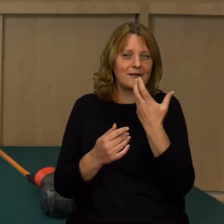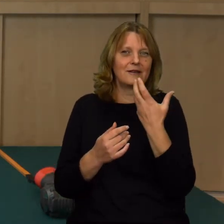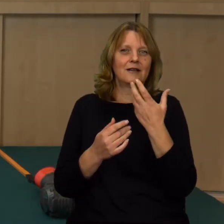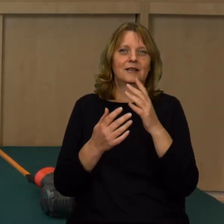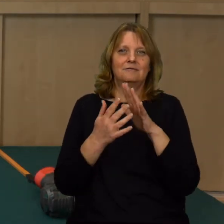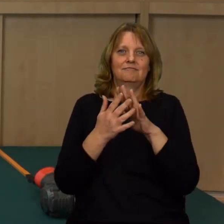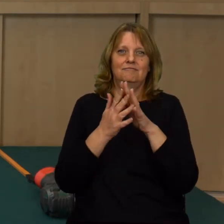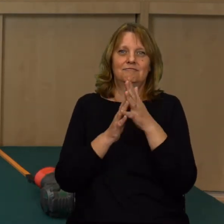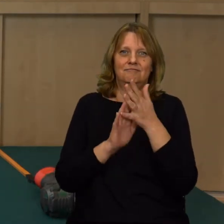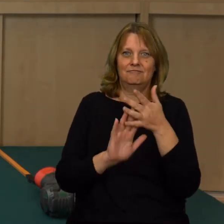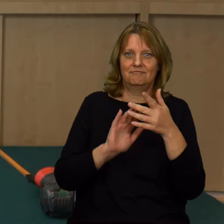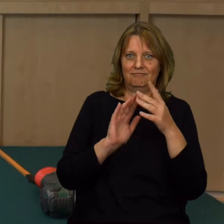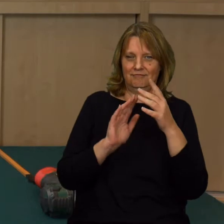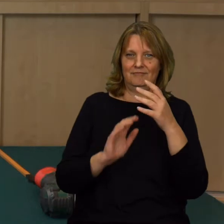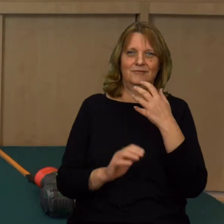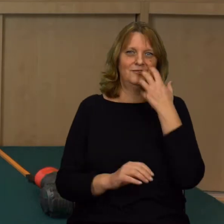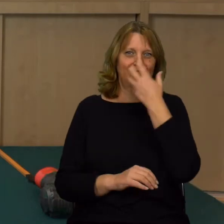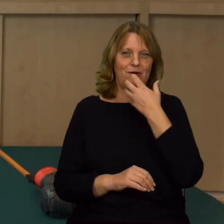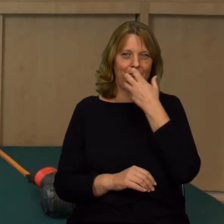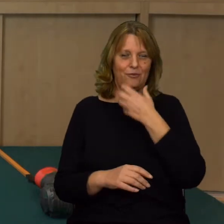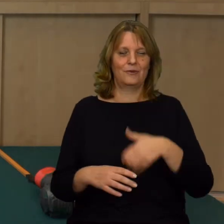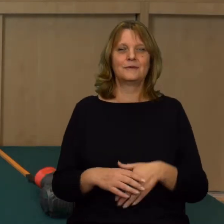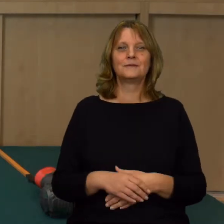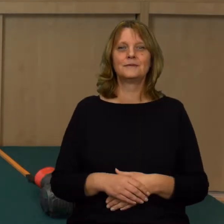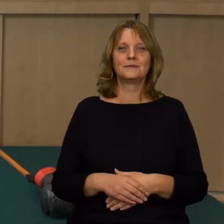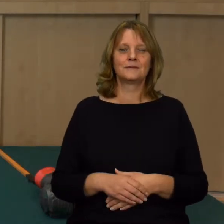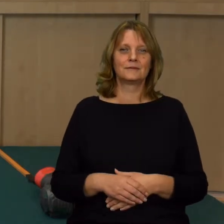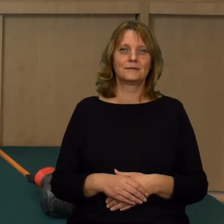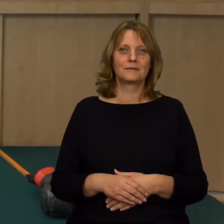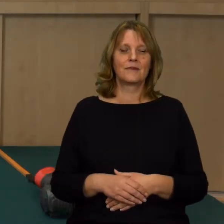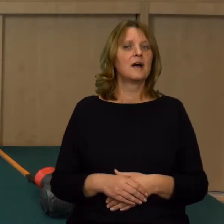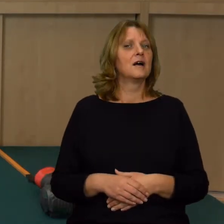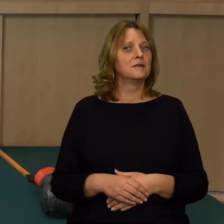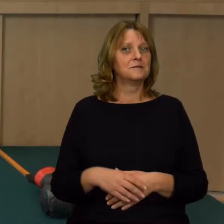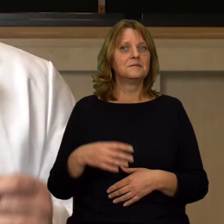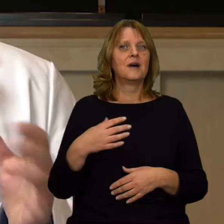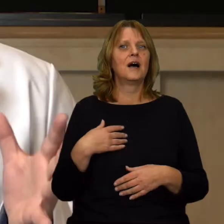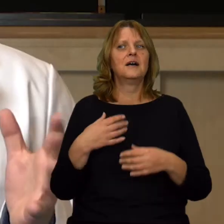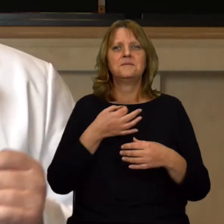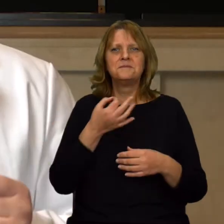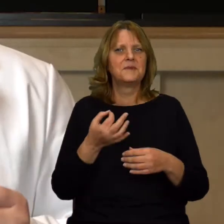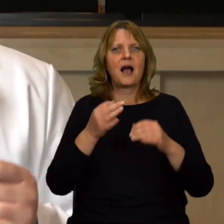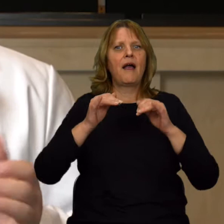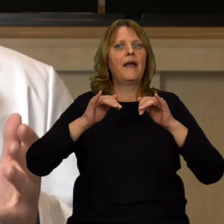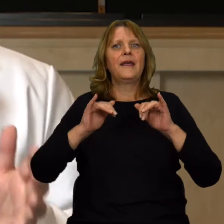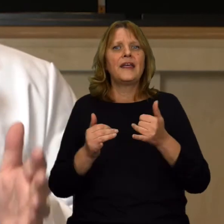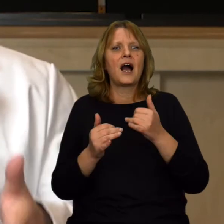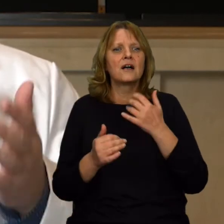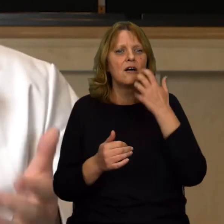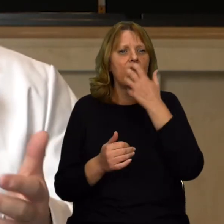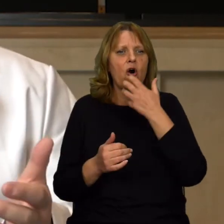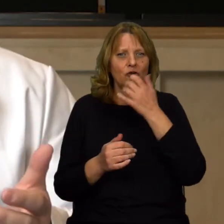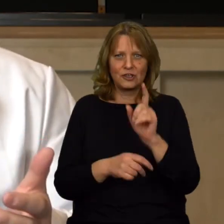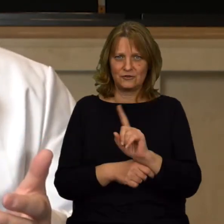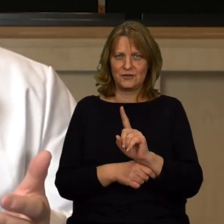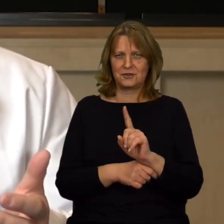ją nazwać, właśnie też w ciepło. Ale dobrym pytaniem byłoby, jak moglibyśmy się ogrzać